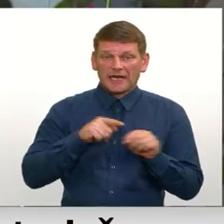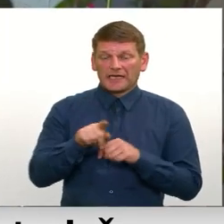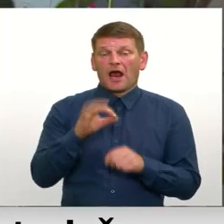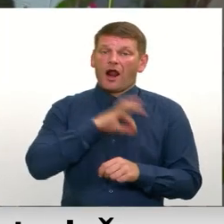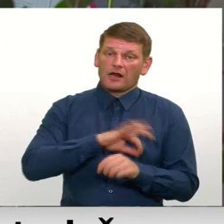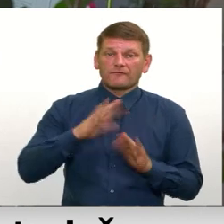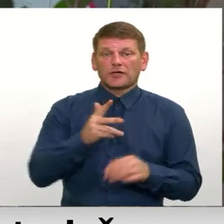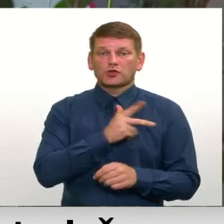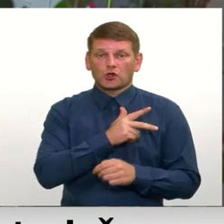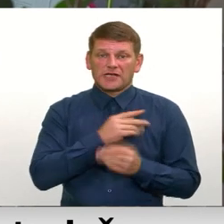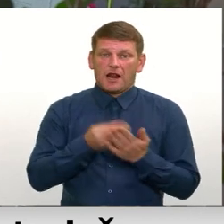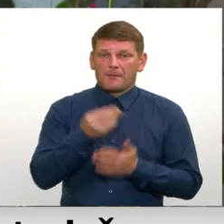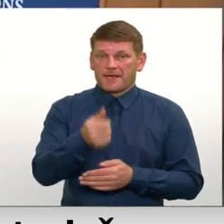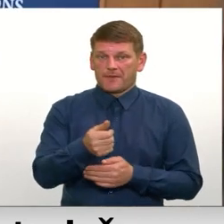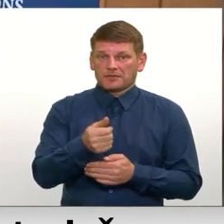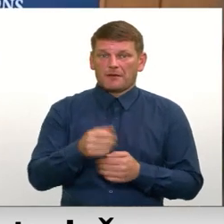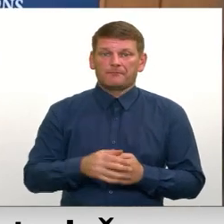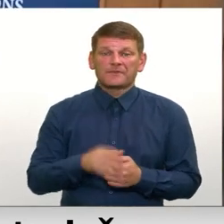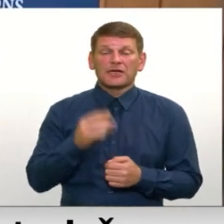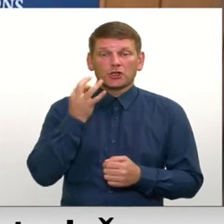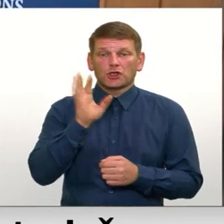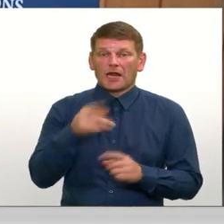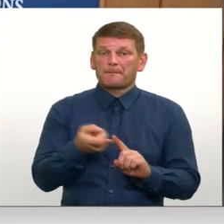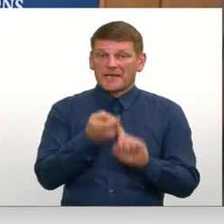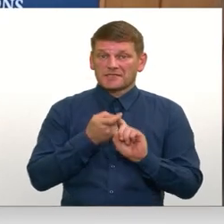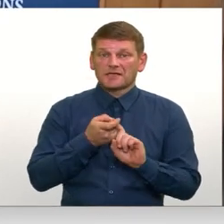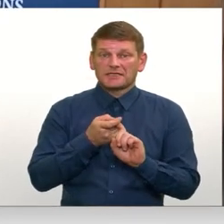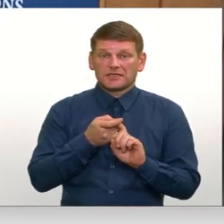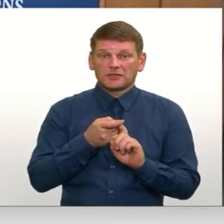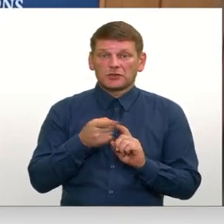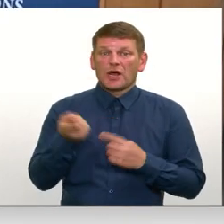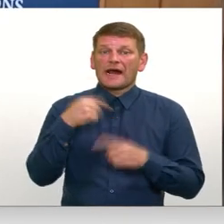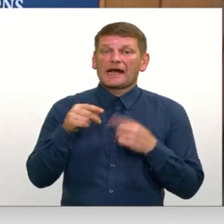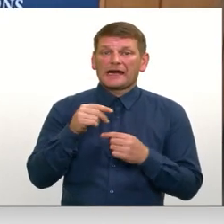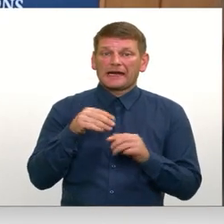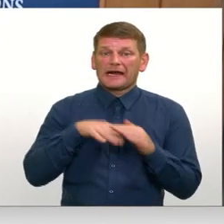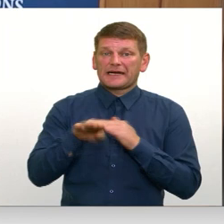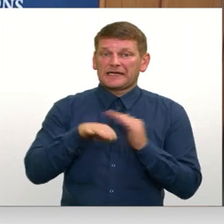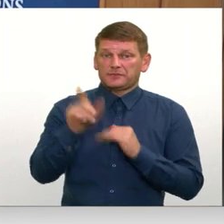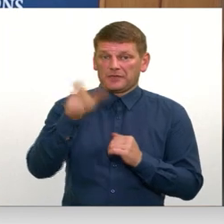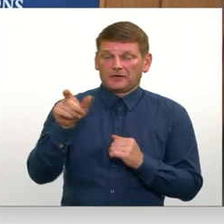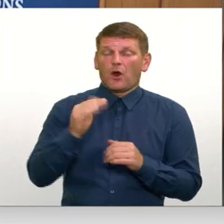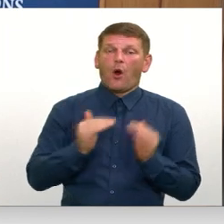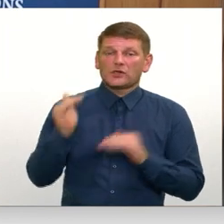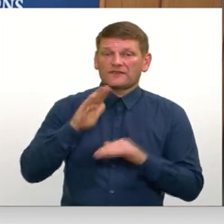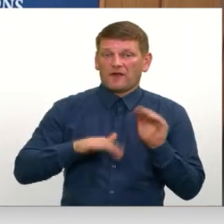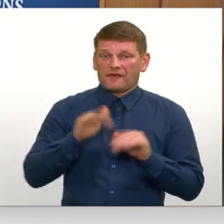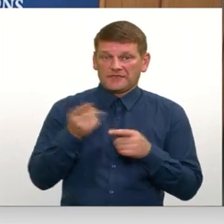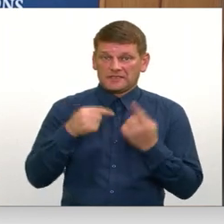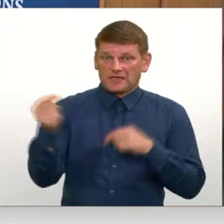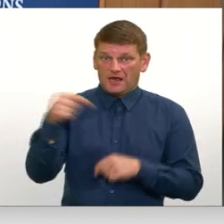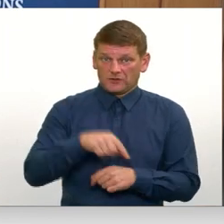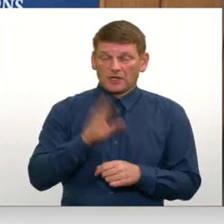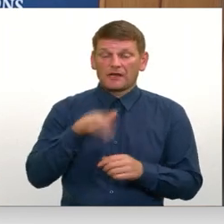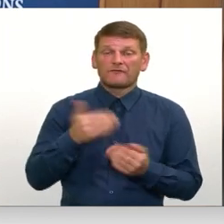algām vai sociālajām iemaksām. Tieši lai piesaistītu remigrantus augstu kvalificētus. Ja teiksim, varbūt